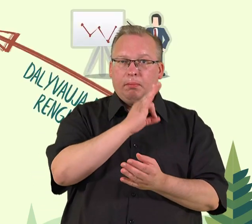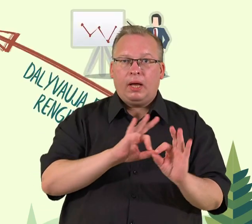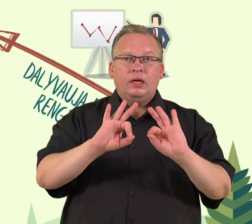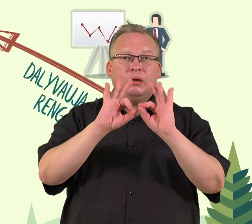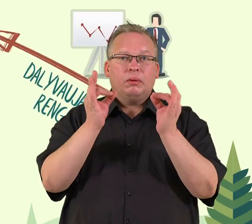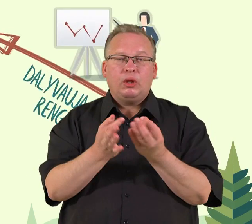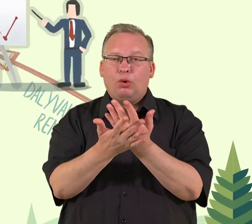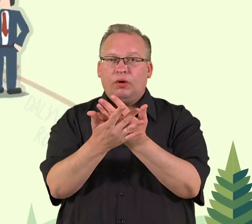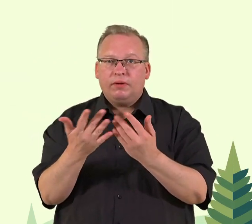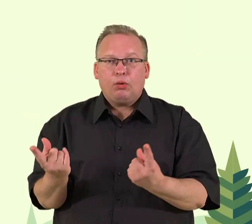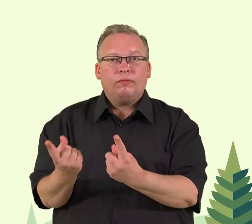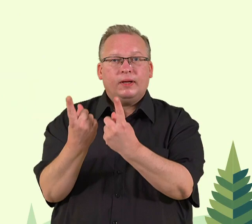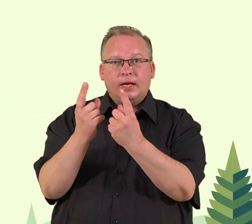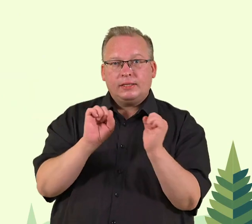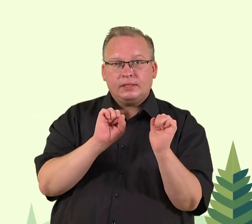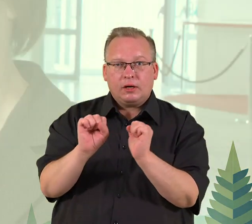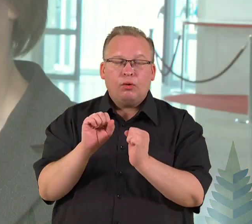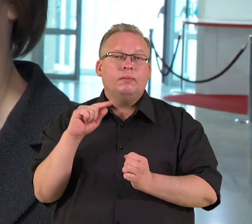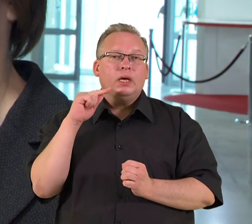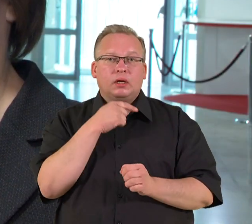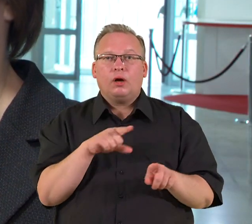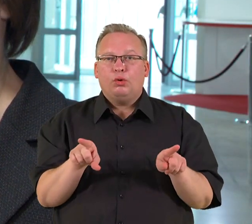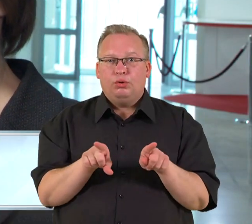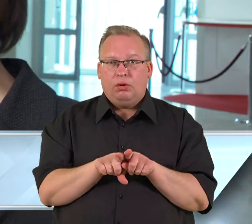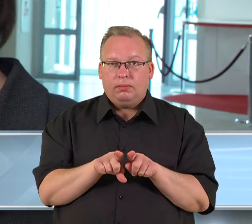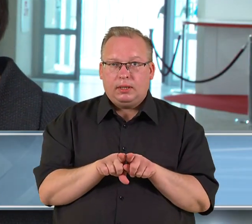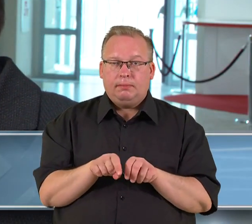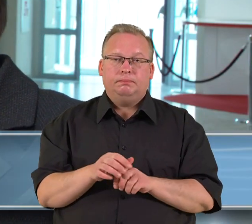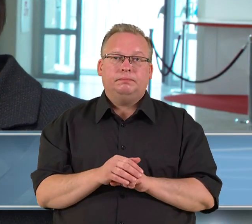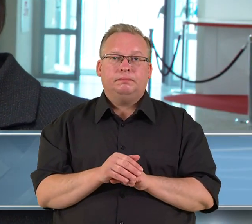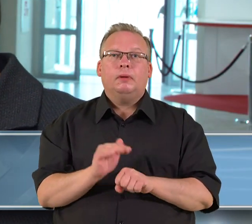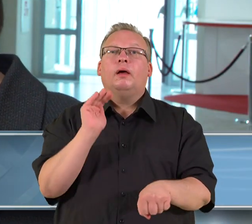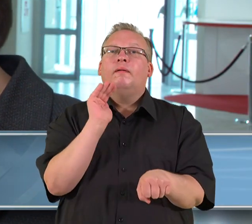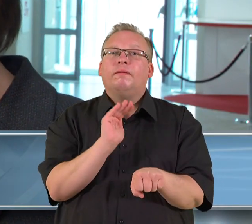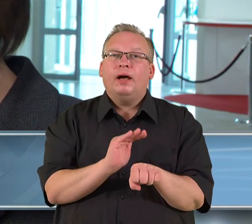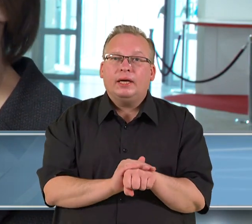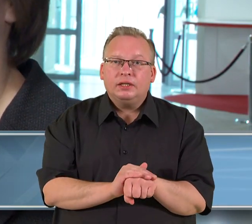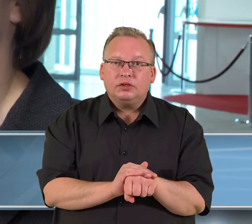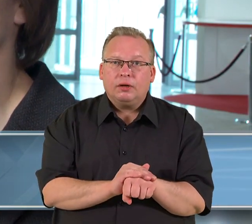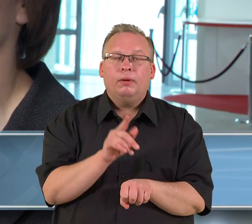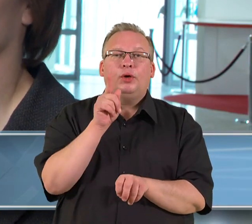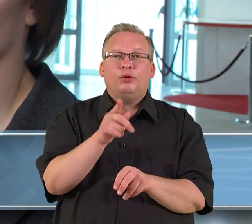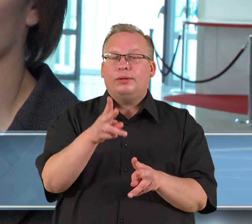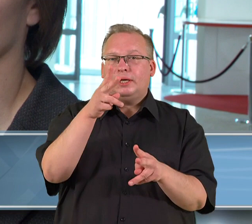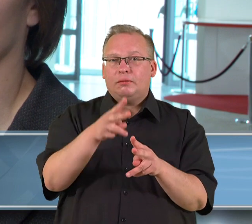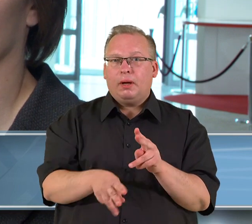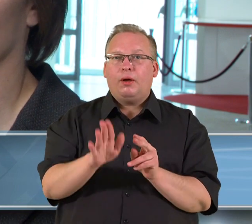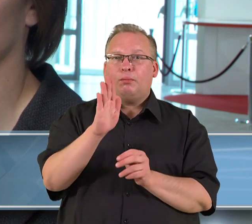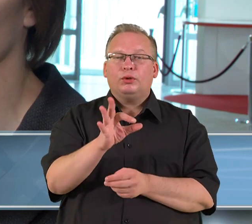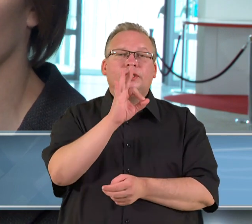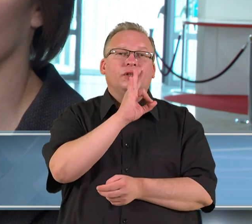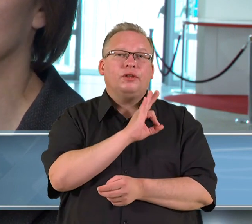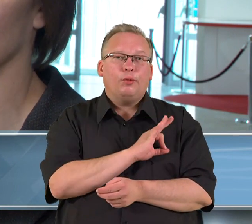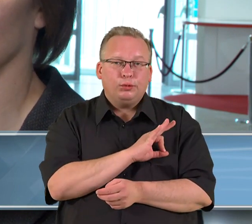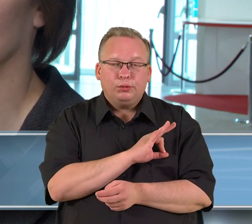įvairovės apsauga ir ekonomika. Tai iš principo, jos yra apsprendžio, koks bus naudų balansas.